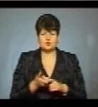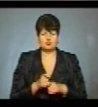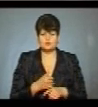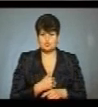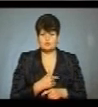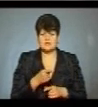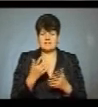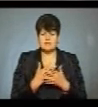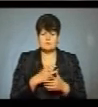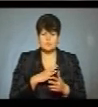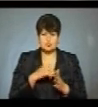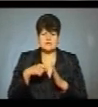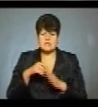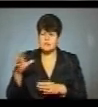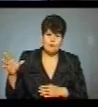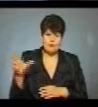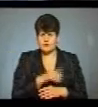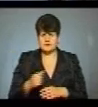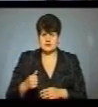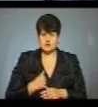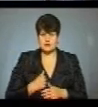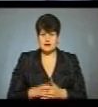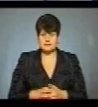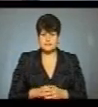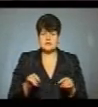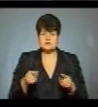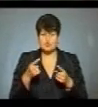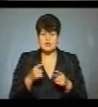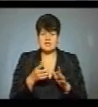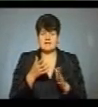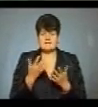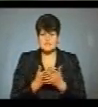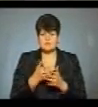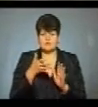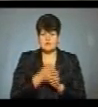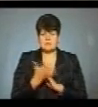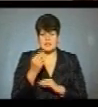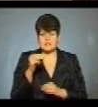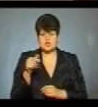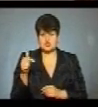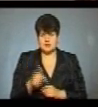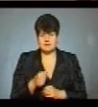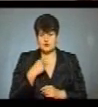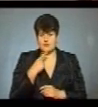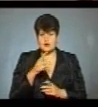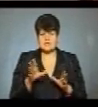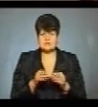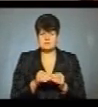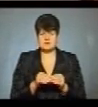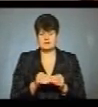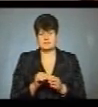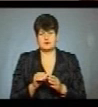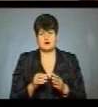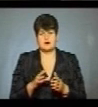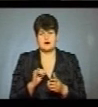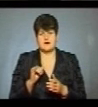щоб такі фільми були зняті про всіх солдатів. На створення фільму витратили близько п'яти тисяч гривень, каже співавтор Сергій Коновал. За